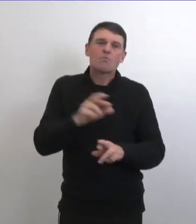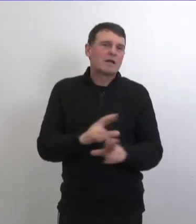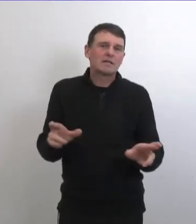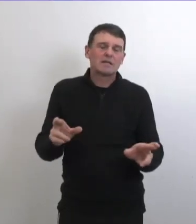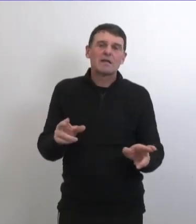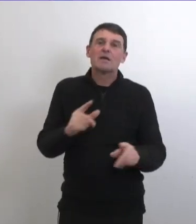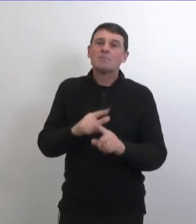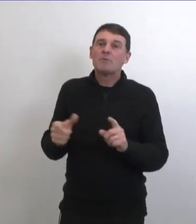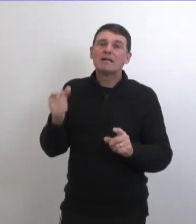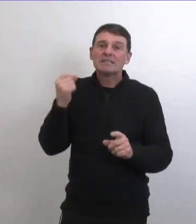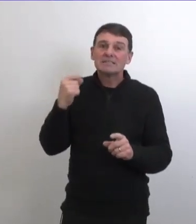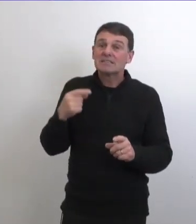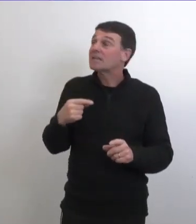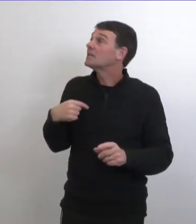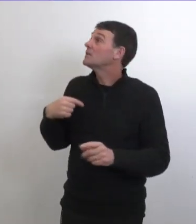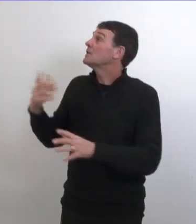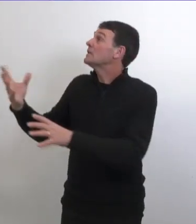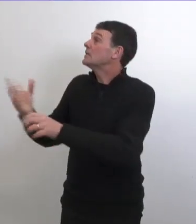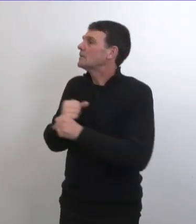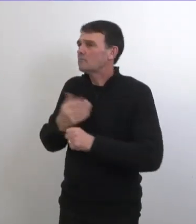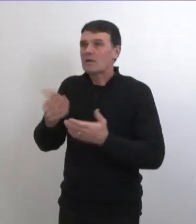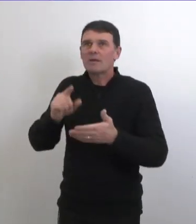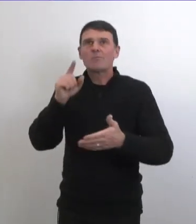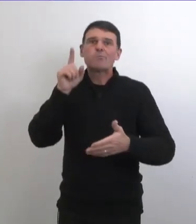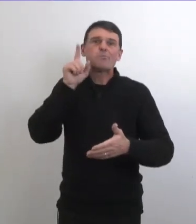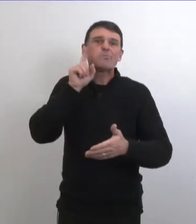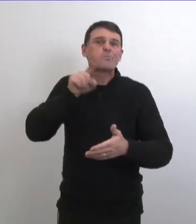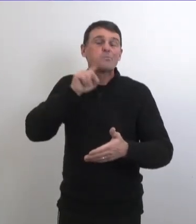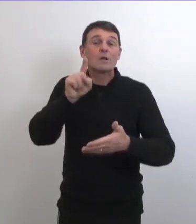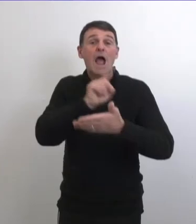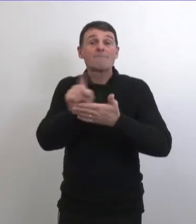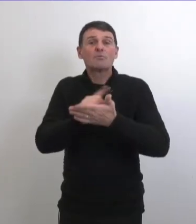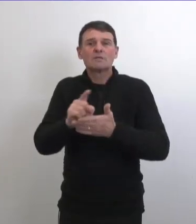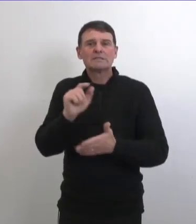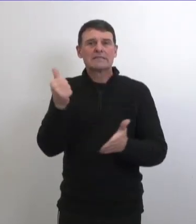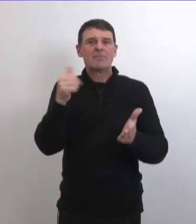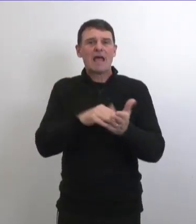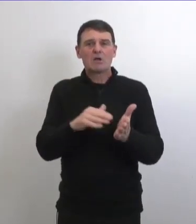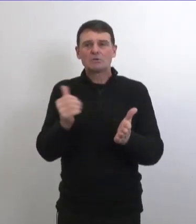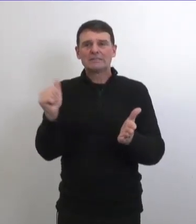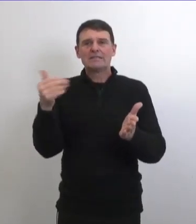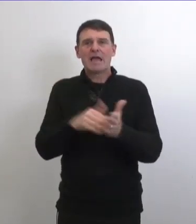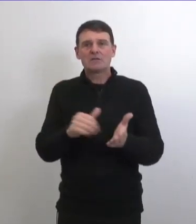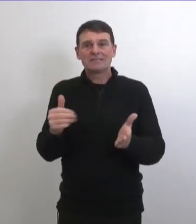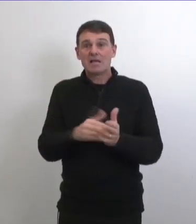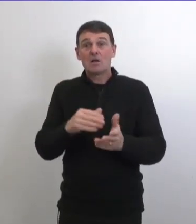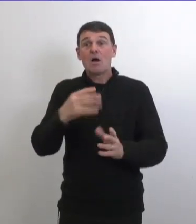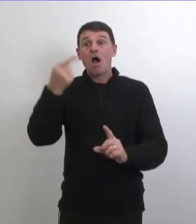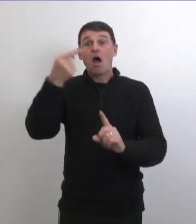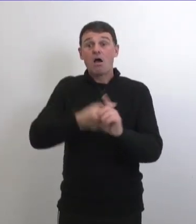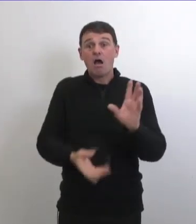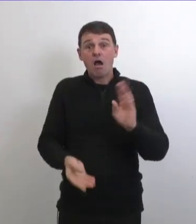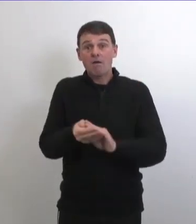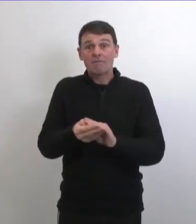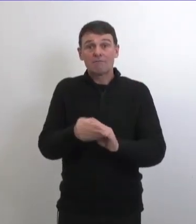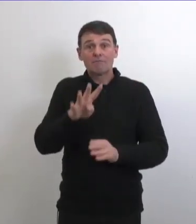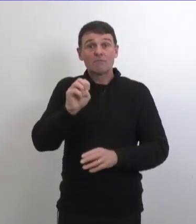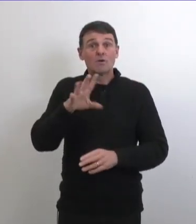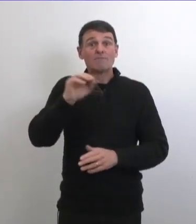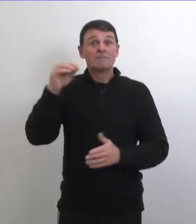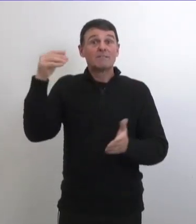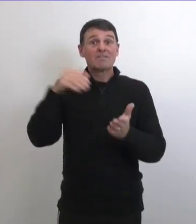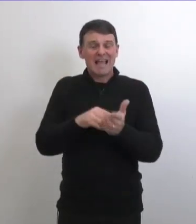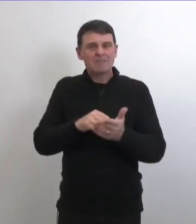si vous me dites on reçoit 5000 doses la semaine prochaine est ce que vous pouvez donner le vaccin 100000 personnes la semaine prochaine non on n pas prêt ça mais on va pas recevoir ça comme ça